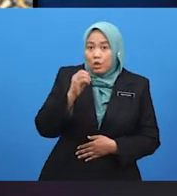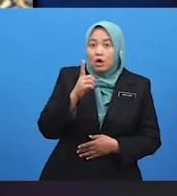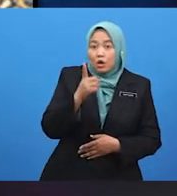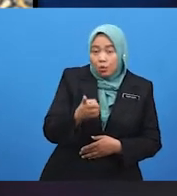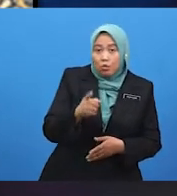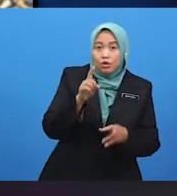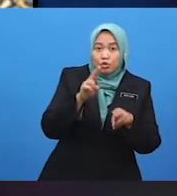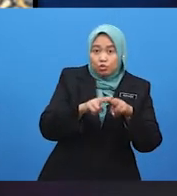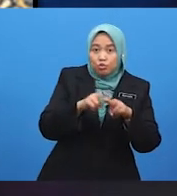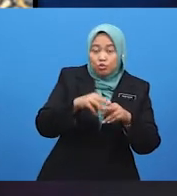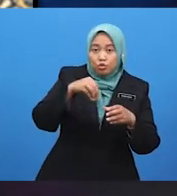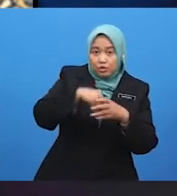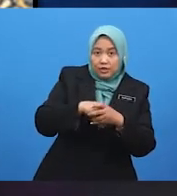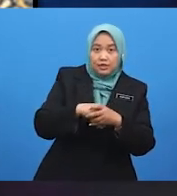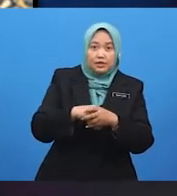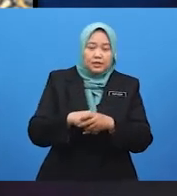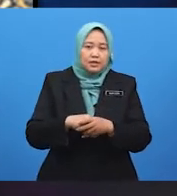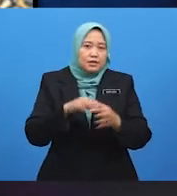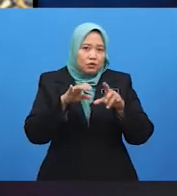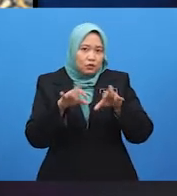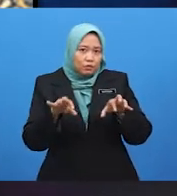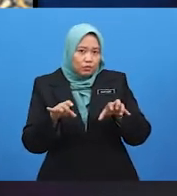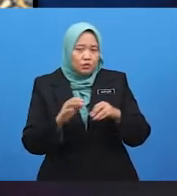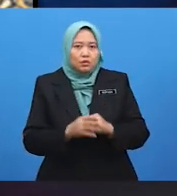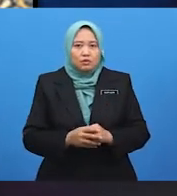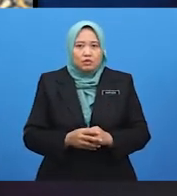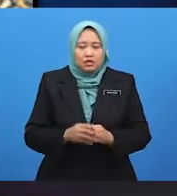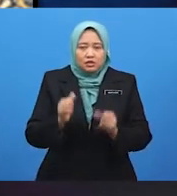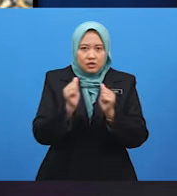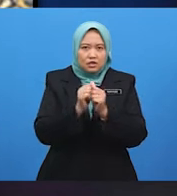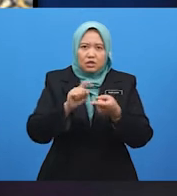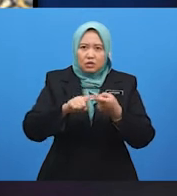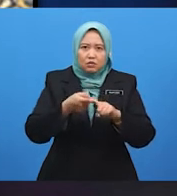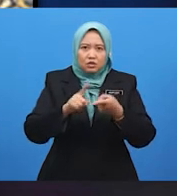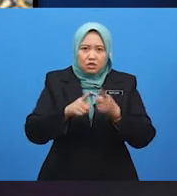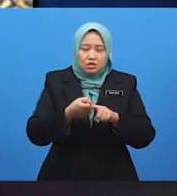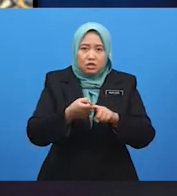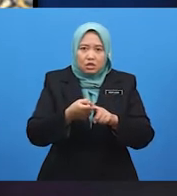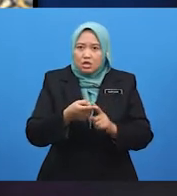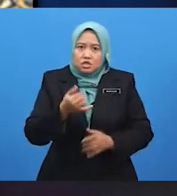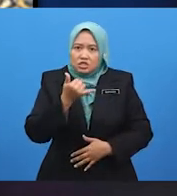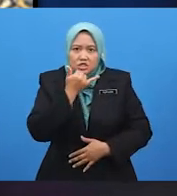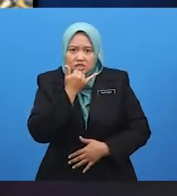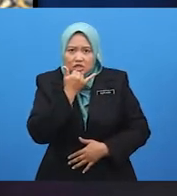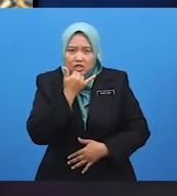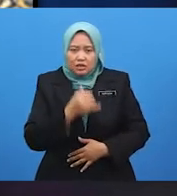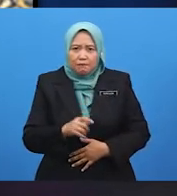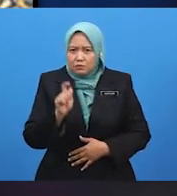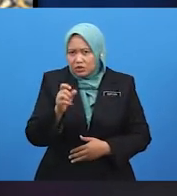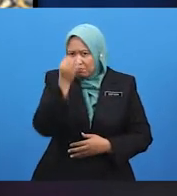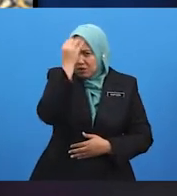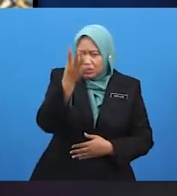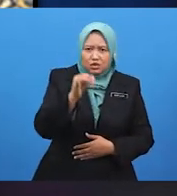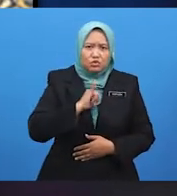Berani kamu. Bukankah kanak-kanak bawah berumur dilarang masuk ke kefe saiber? Kenapa tak minta kebenaran dari saya?